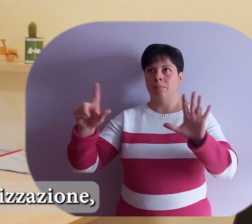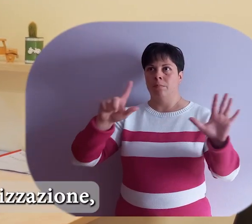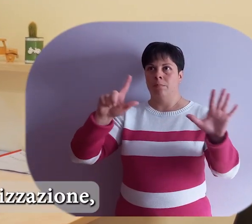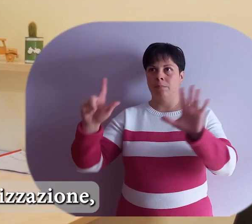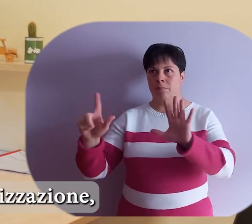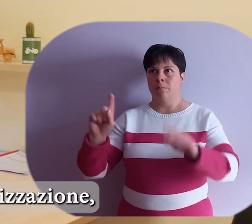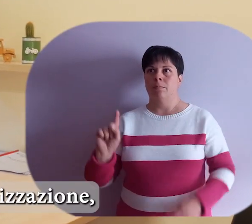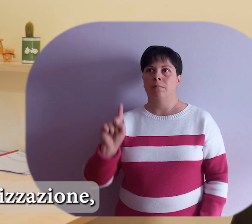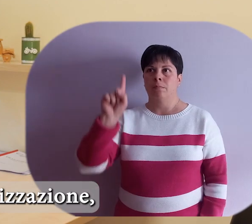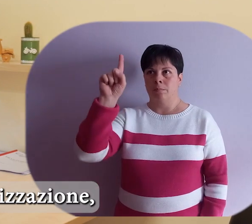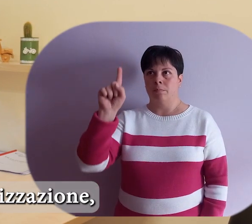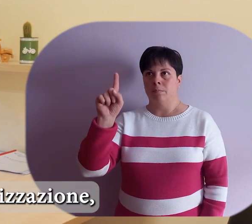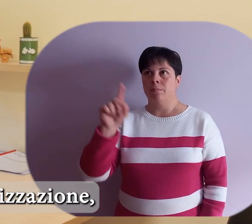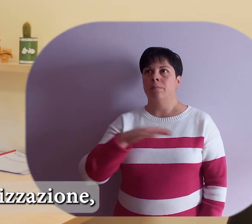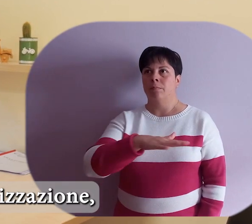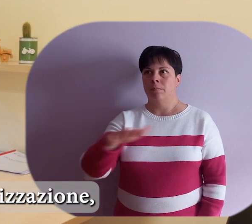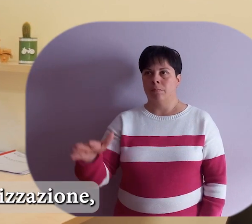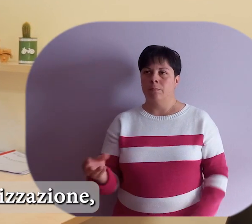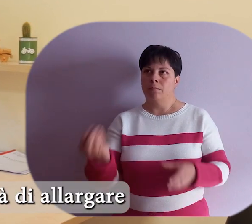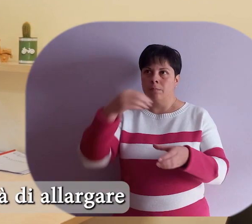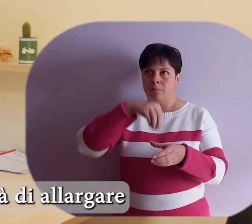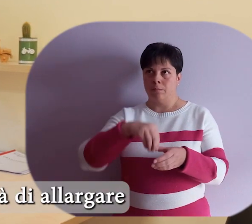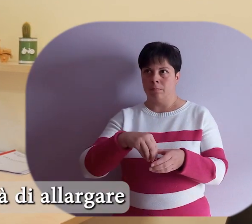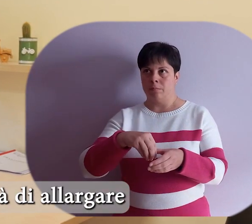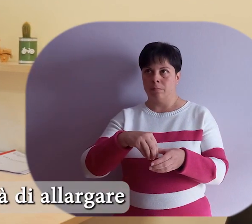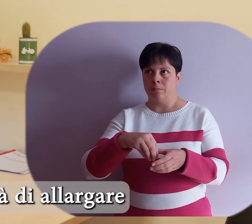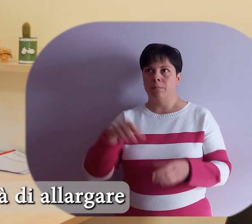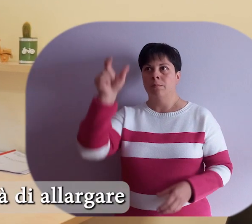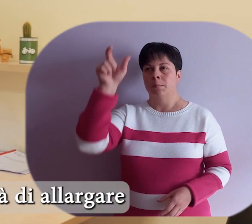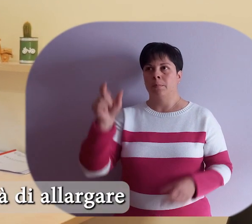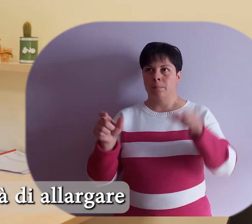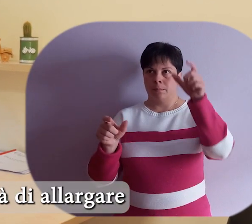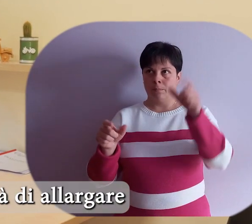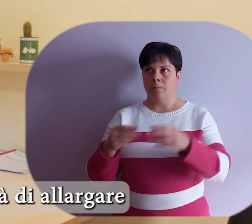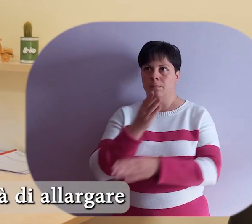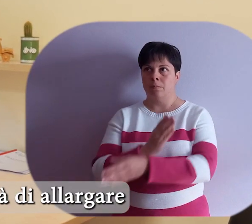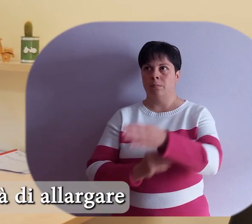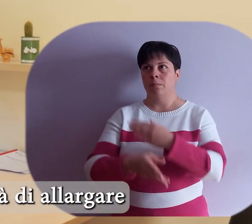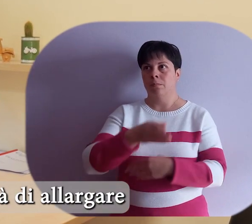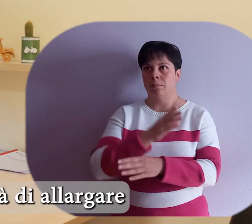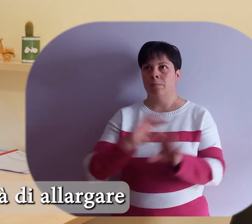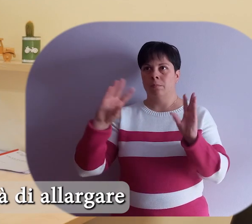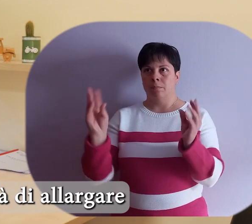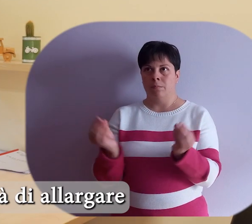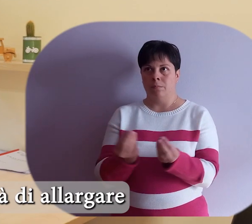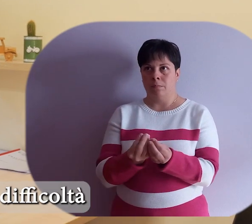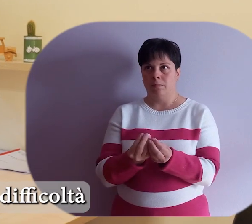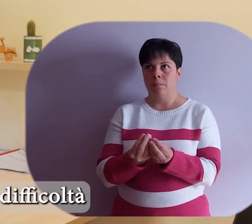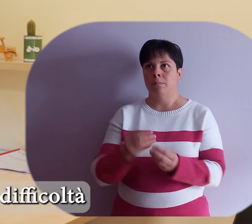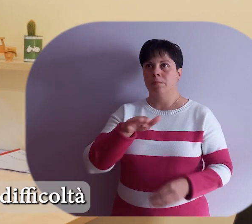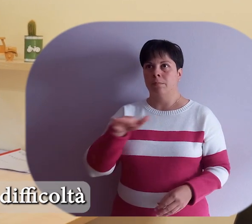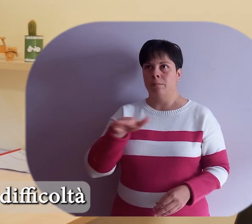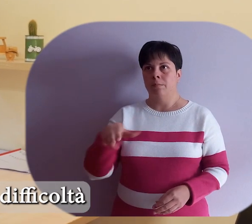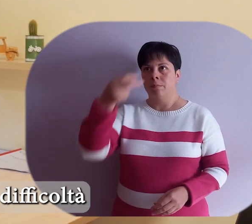favorirà un processo di sensibilizzazione, di riconoscimento di una necessità di allargare l